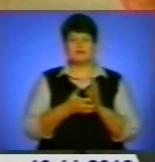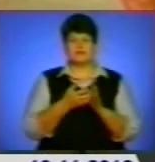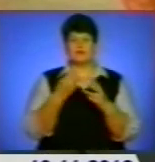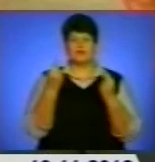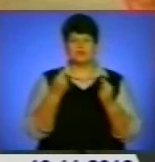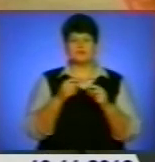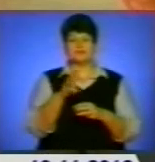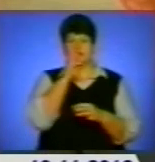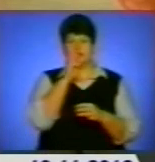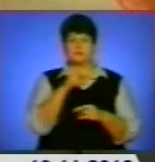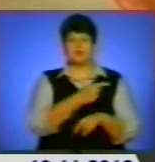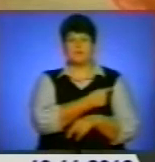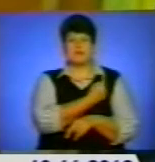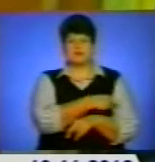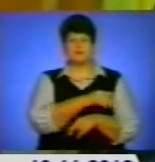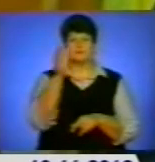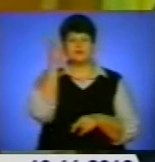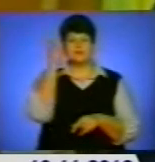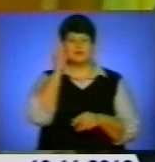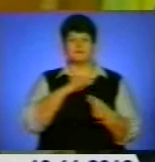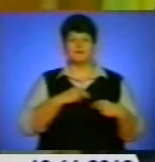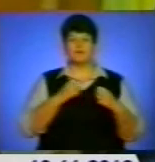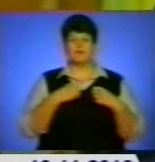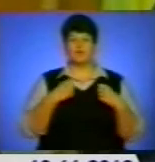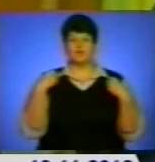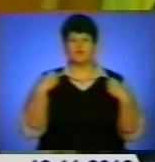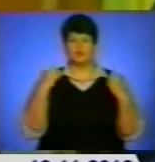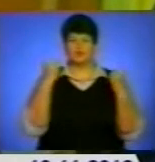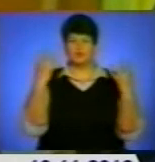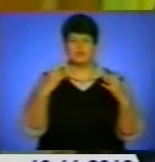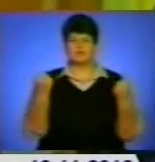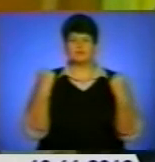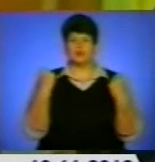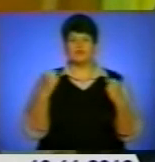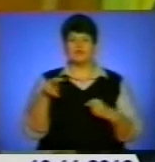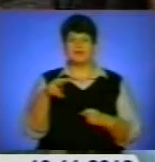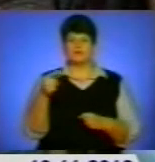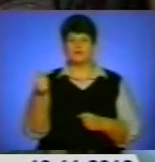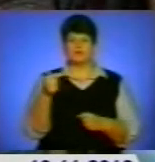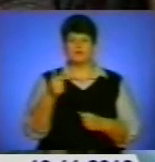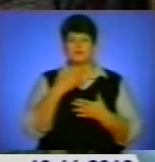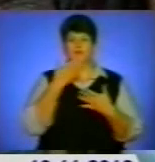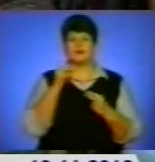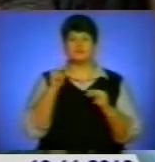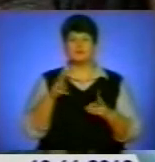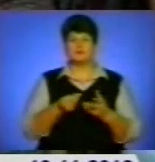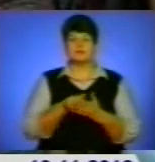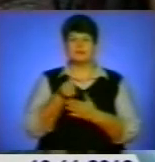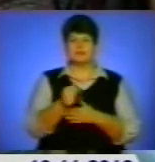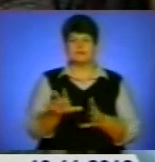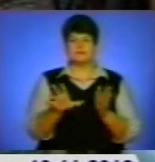медикам, освітянам, працівникам культури та спорту у листопаді та грудні, а також немає чим розрахувати за енергоносії.